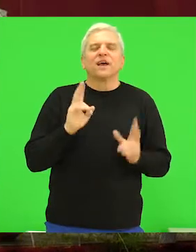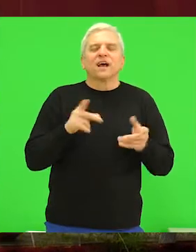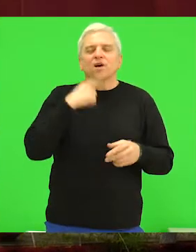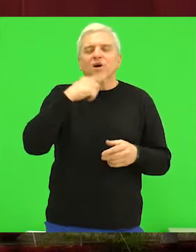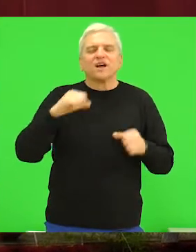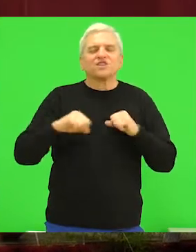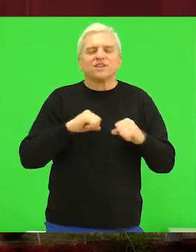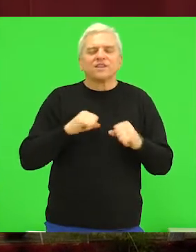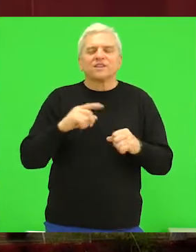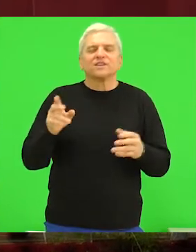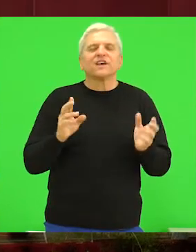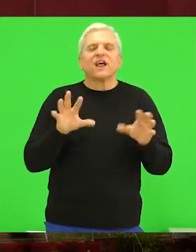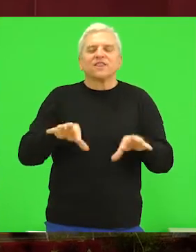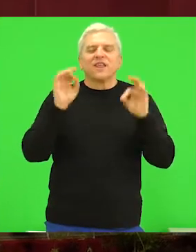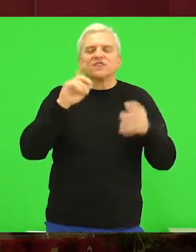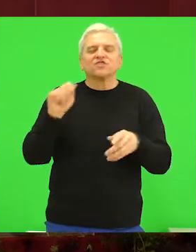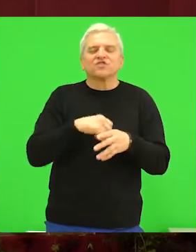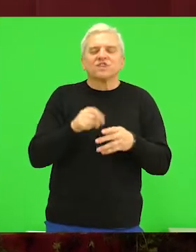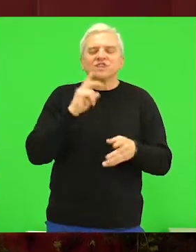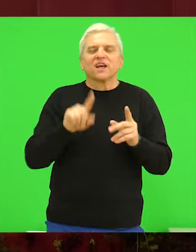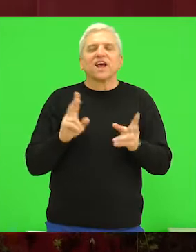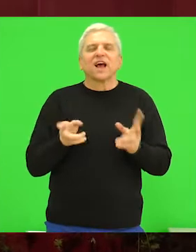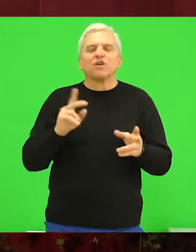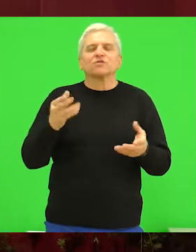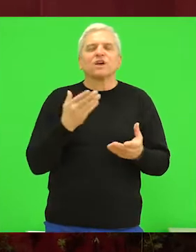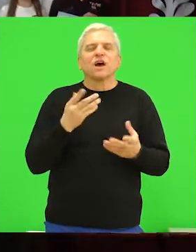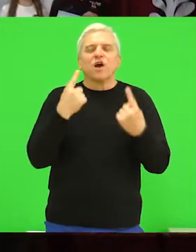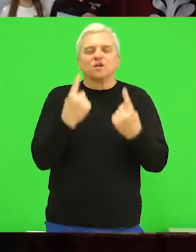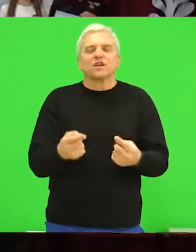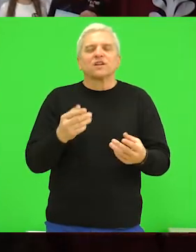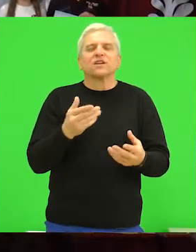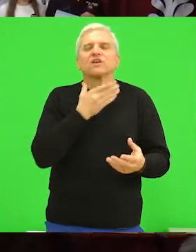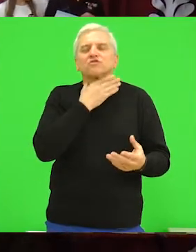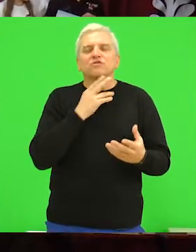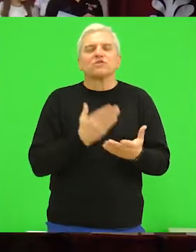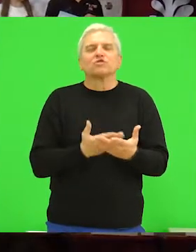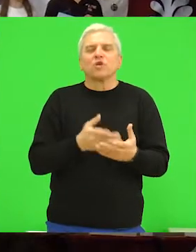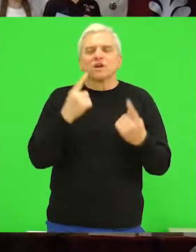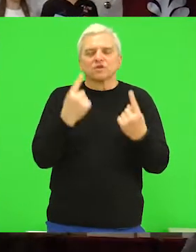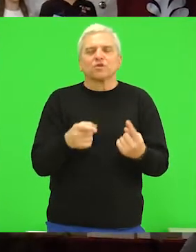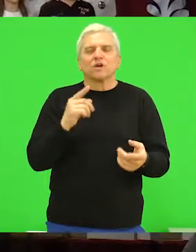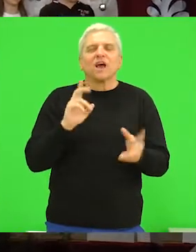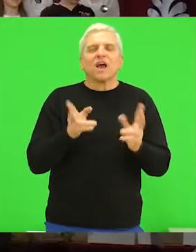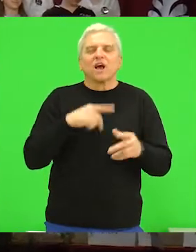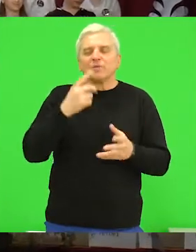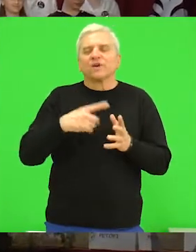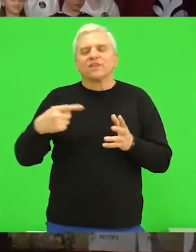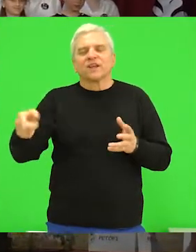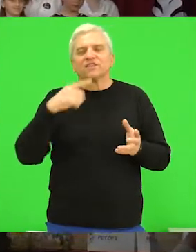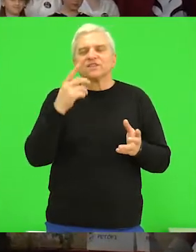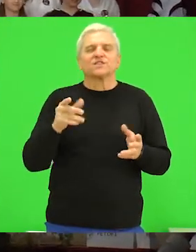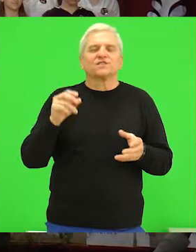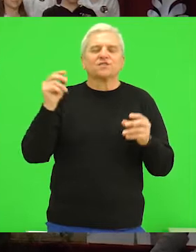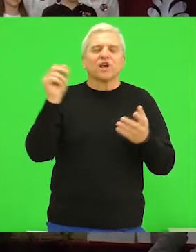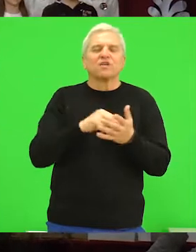Prema rečima direktora, nađeno je rešenje za opstanak osnovne škole Petefišandor, o čemu će se u narednom periodu